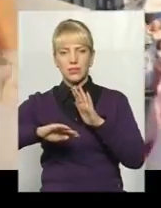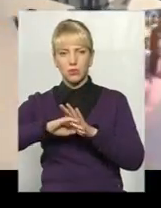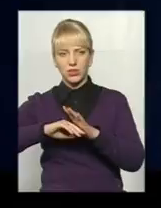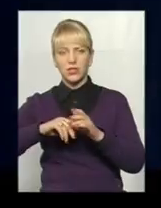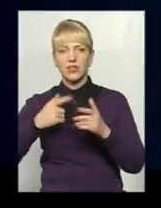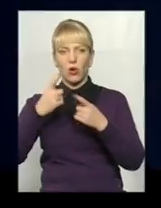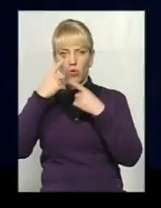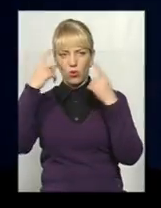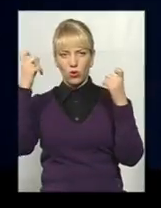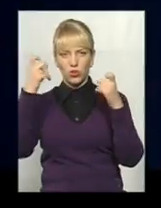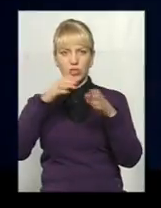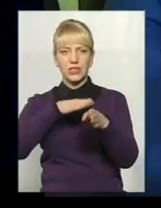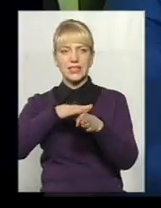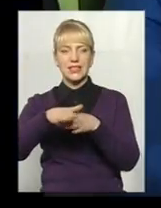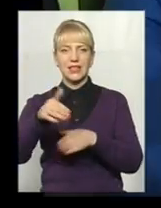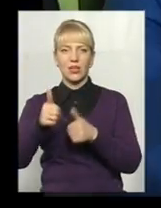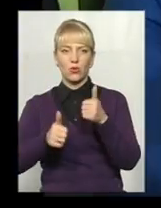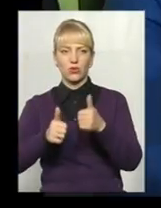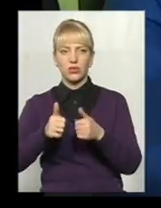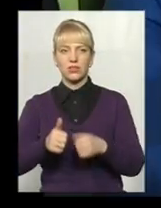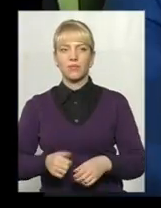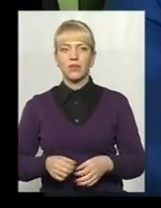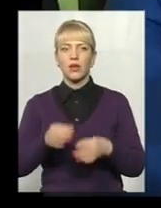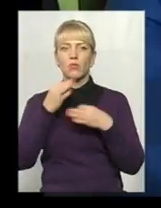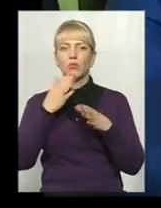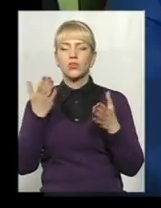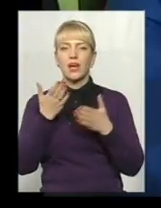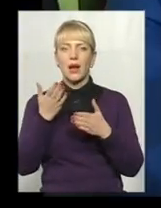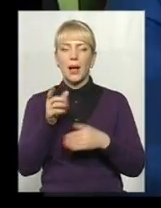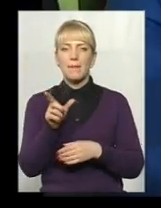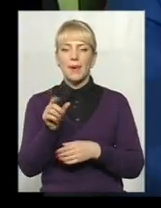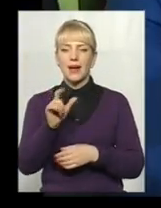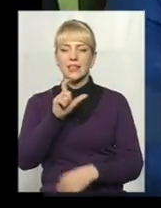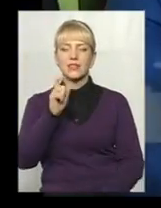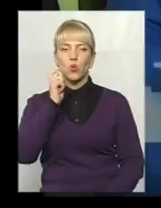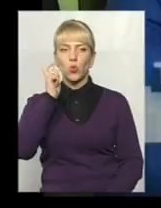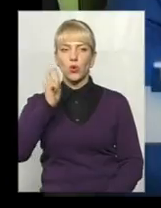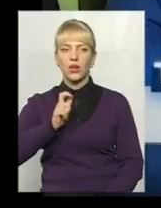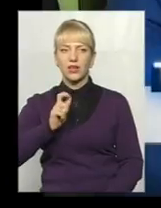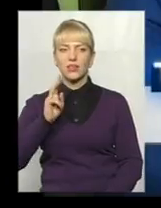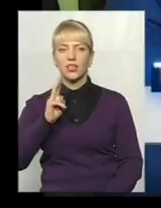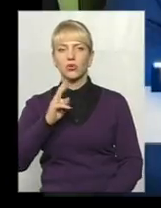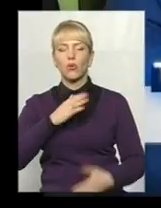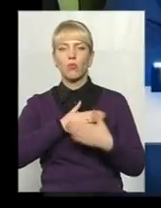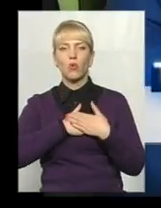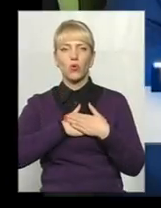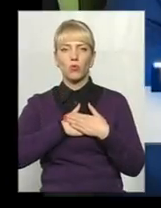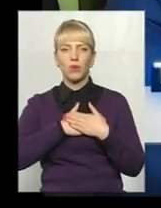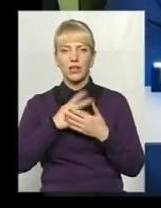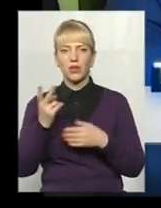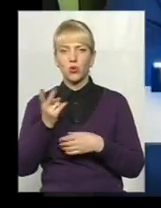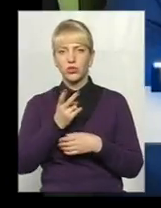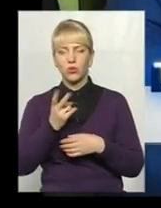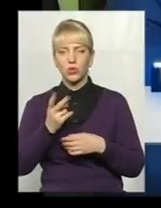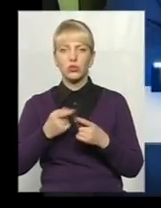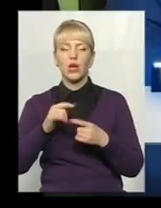оголошено цілий конкурс. Будь-яка пара з України, які приводять до одного і хочуть свої